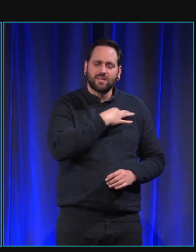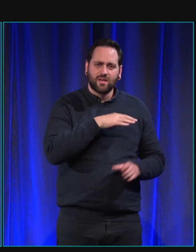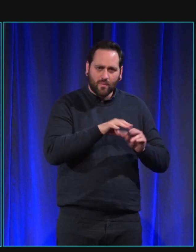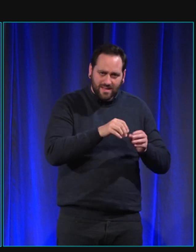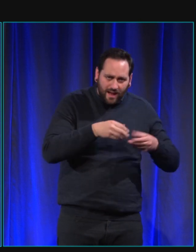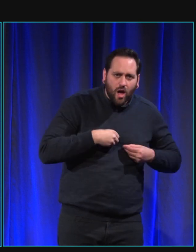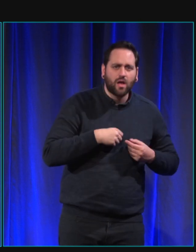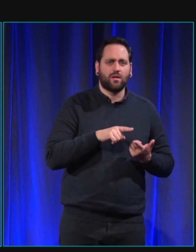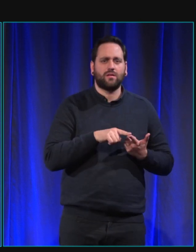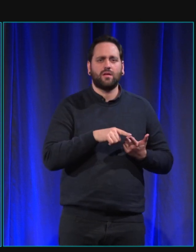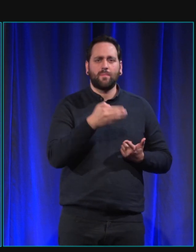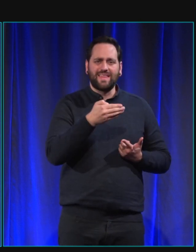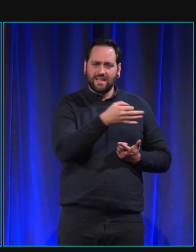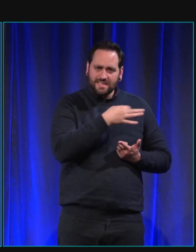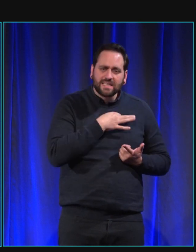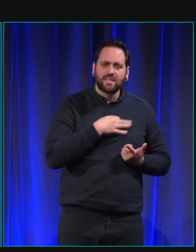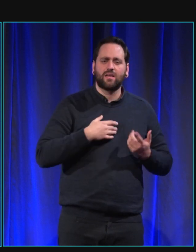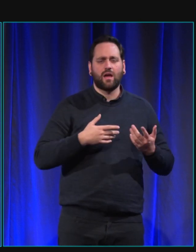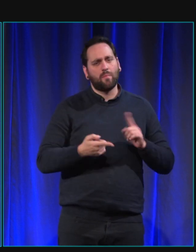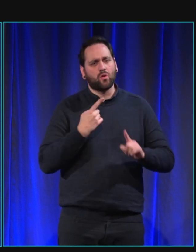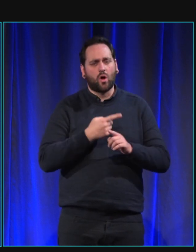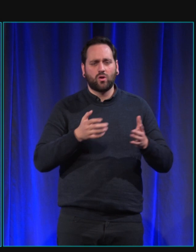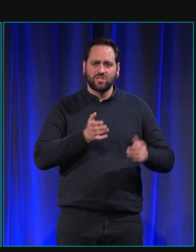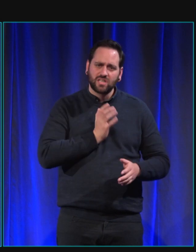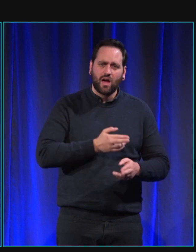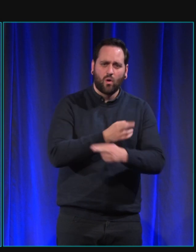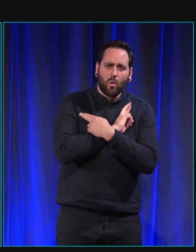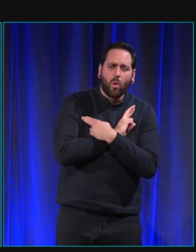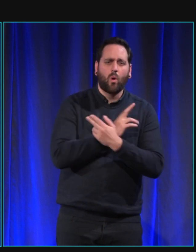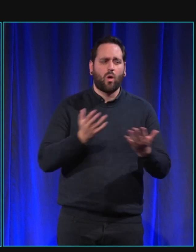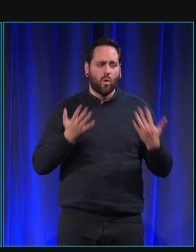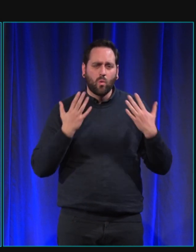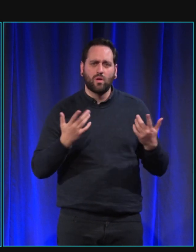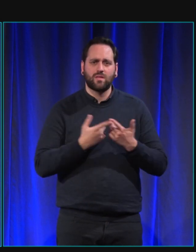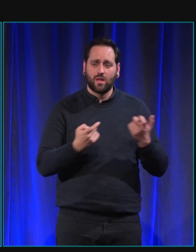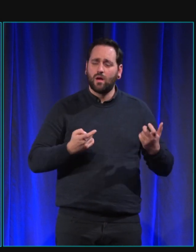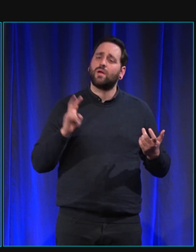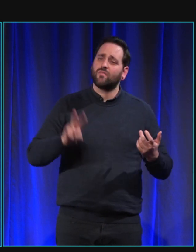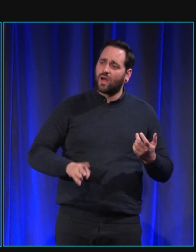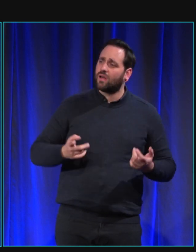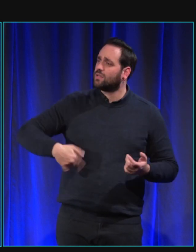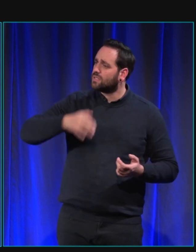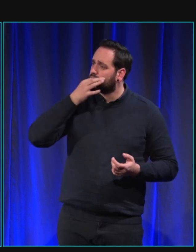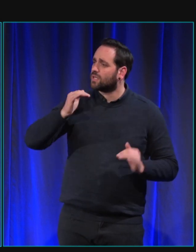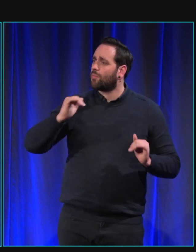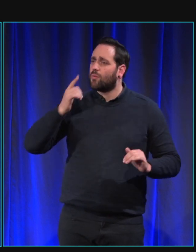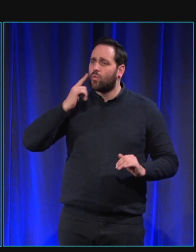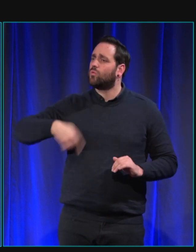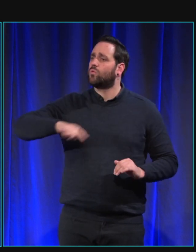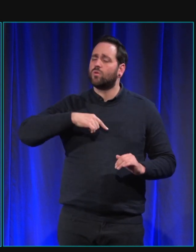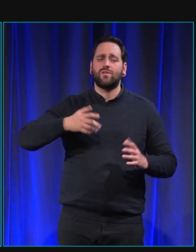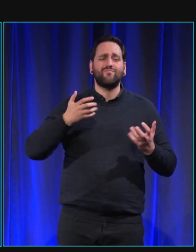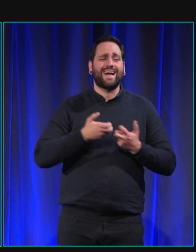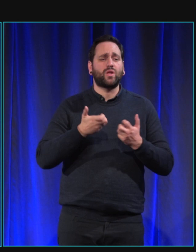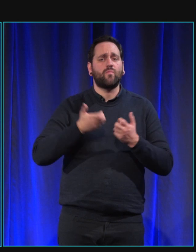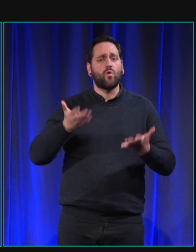de détente indispensable aux chiens je voulais juste dire qu'il y avait plusieurs façons de s'engager et d'aider en fait les associations